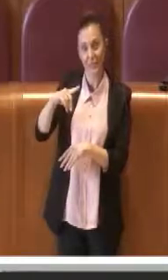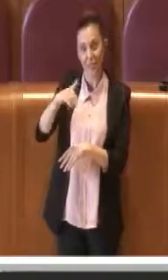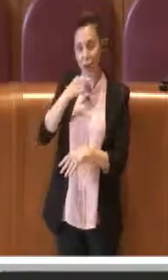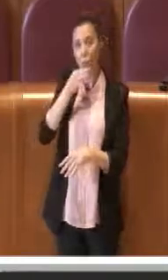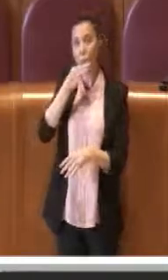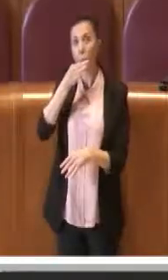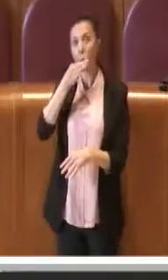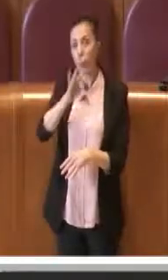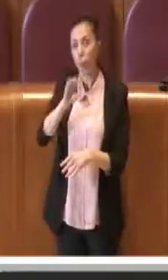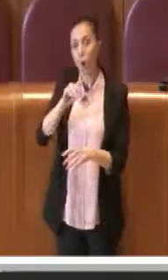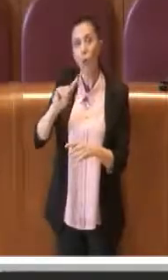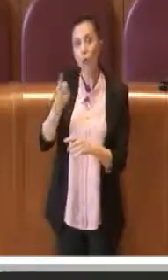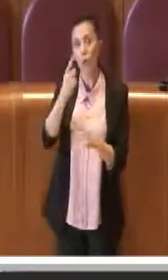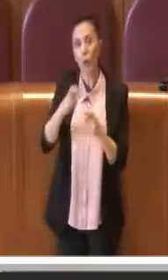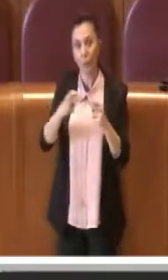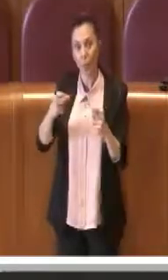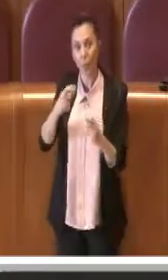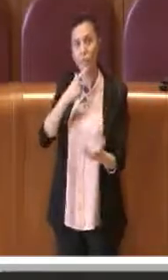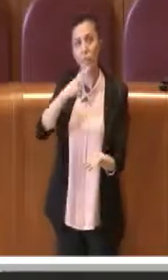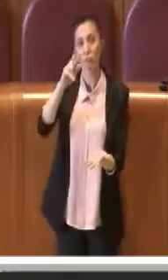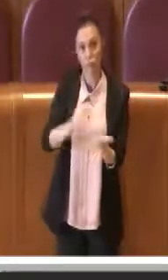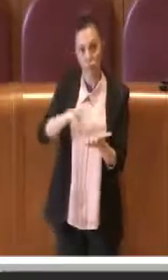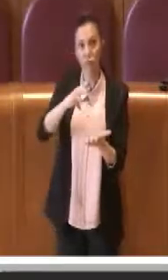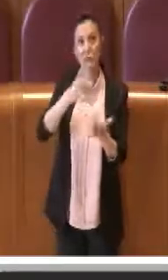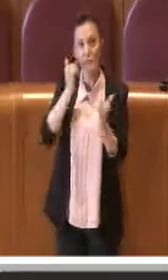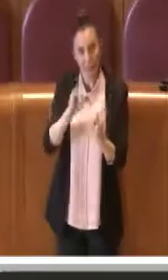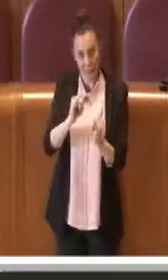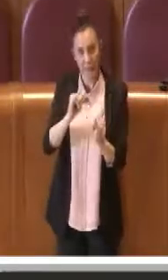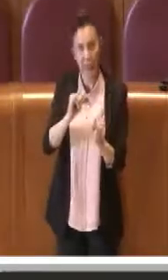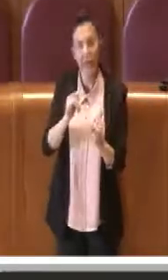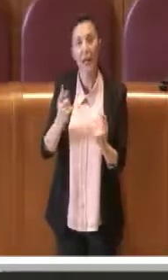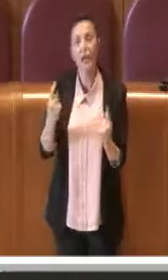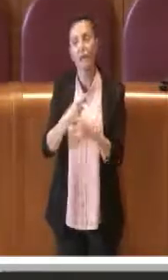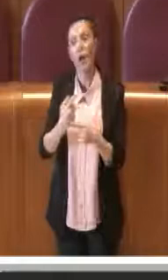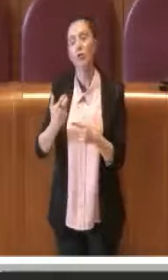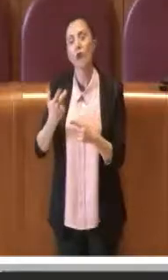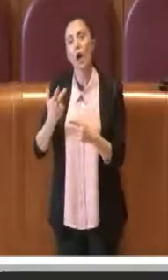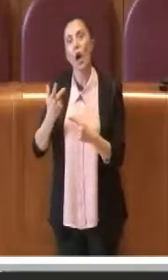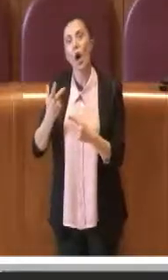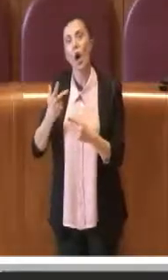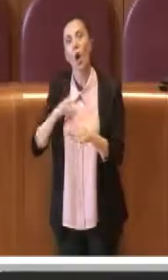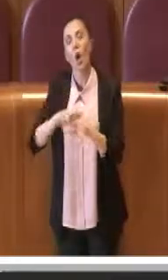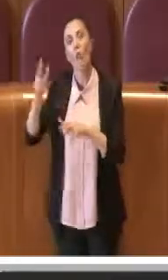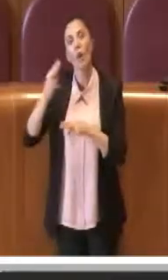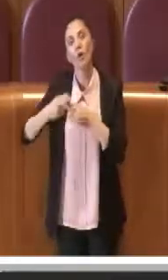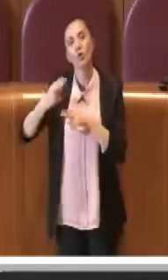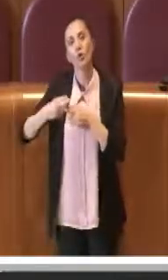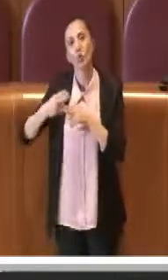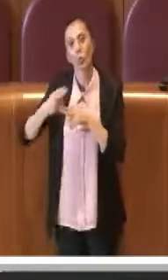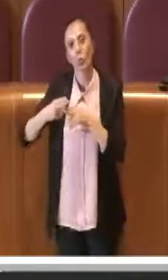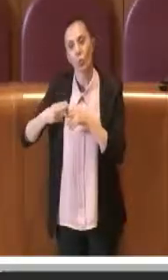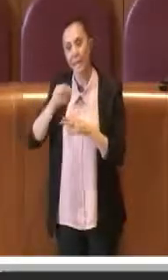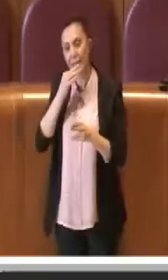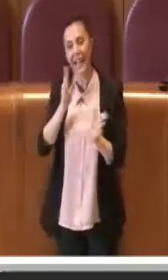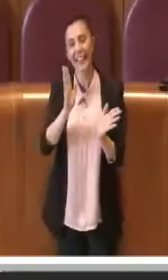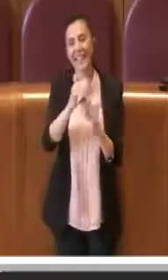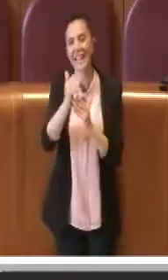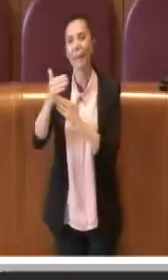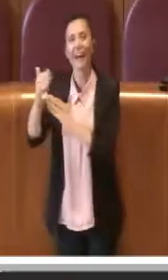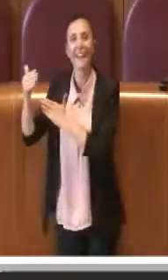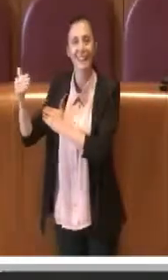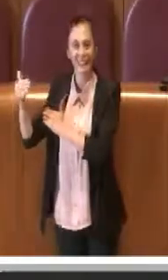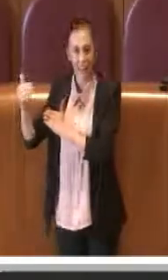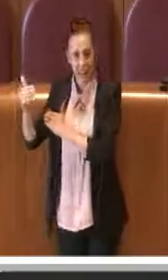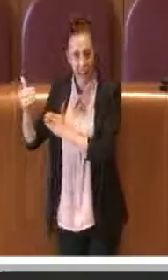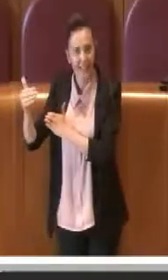super bonus se invece lo gestisce direttamente come il comune di roma quindi tramite i propri dipartimenti tramite le proprie